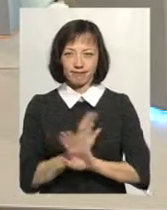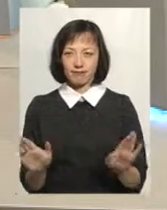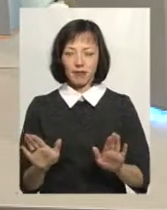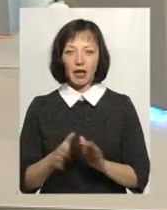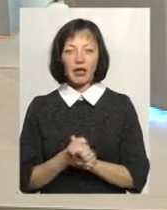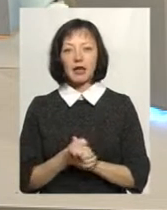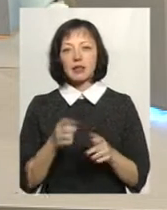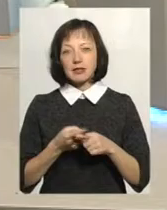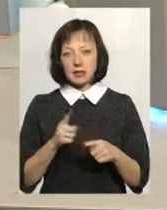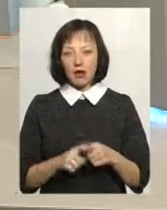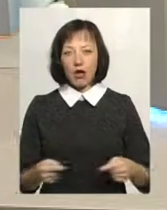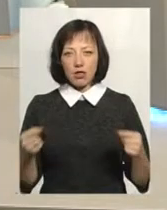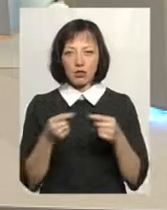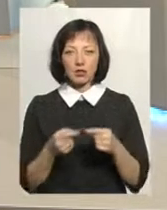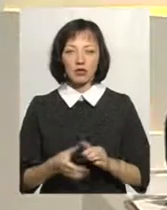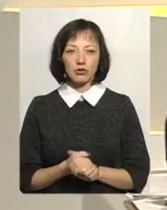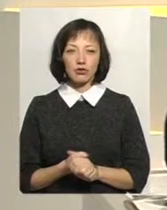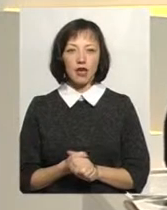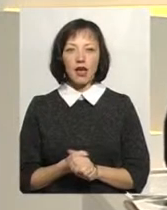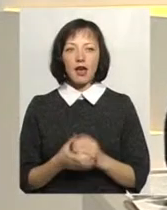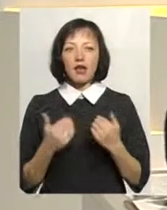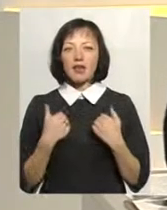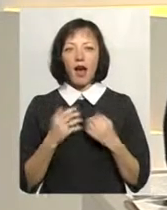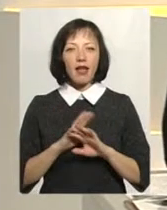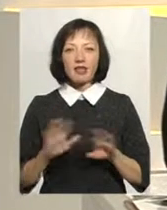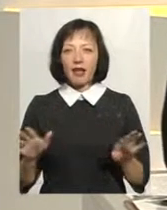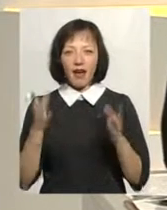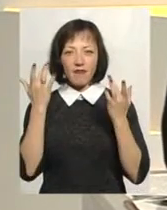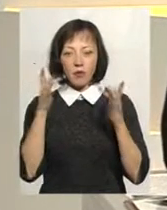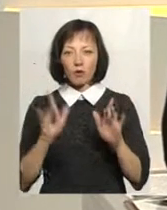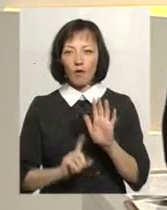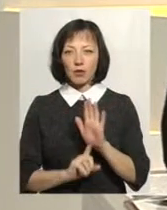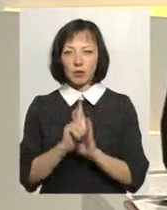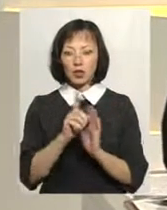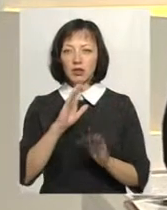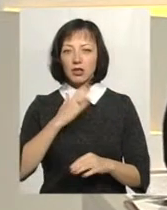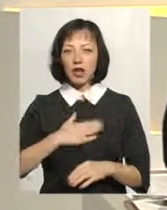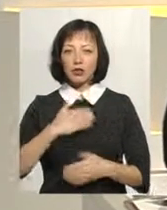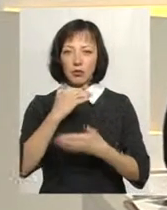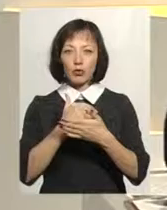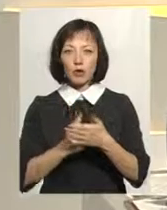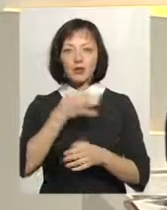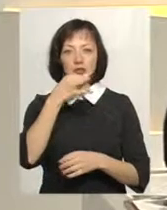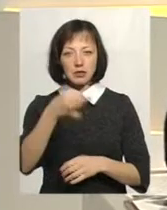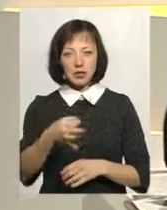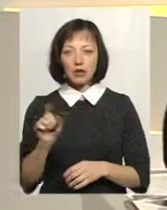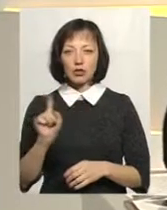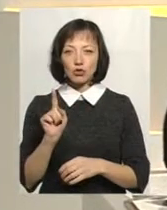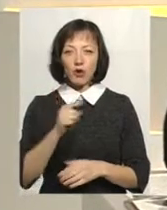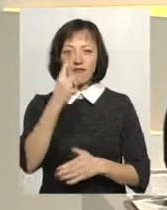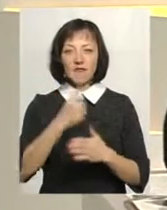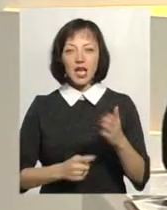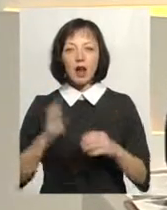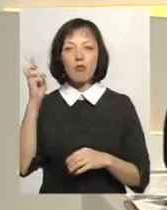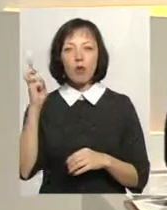буде. Це однозначно. І я не випадково на початку нашої передачі сказала, що саме віра